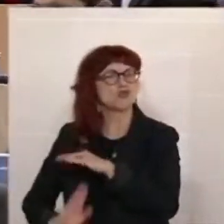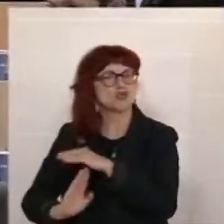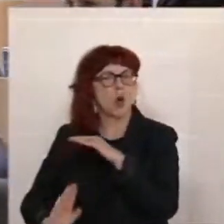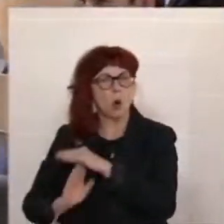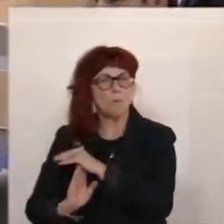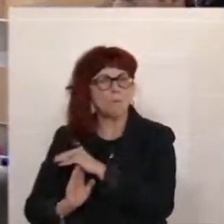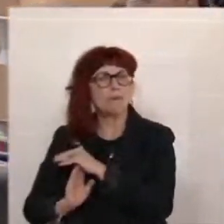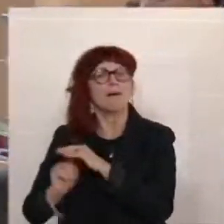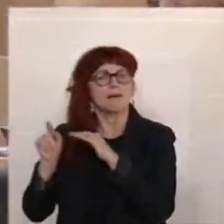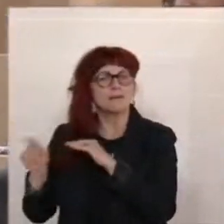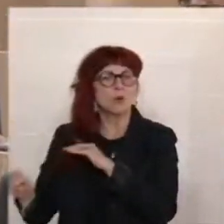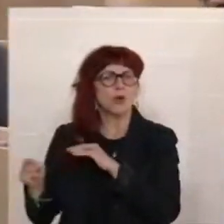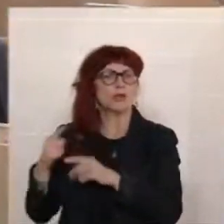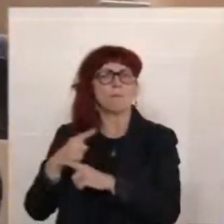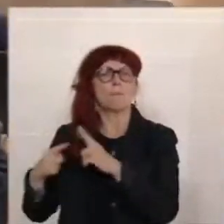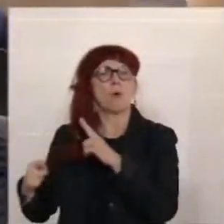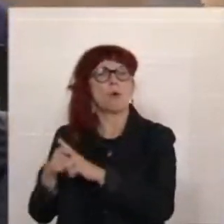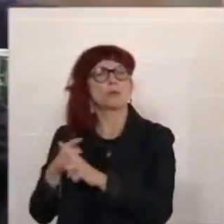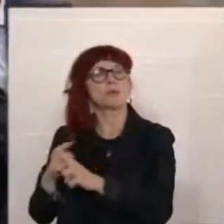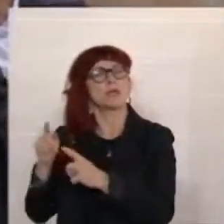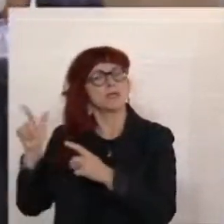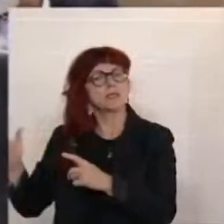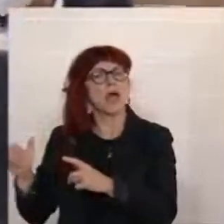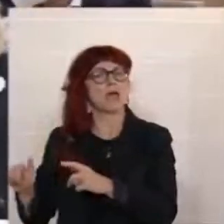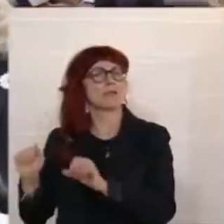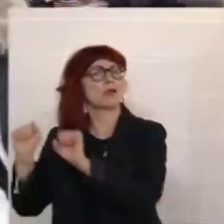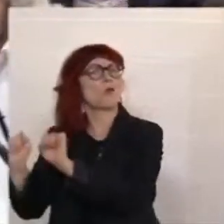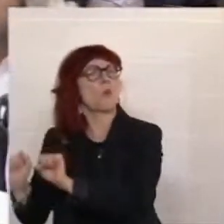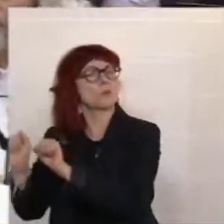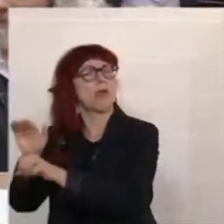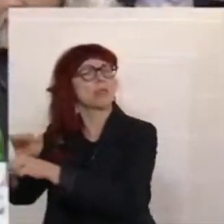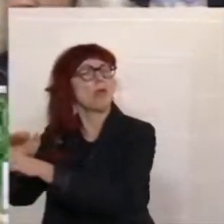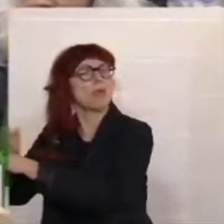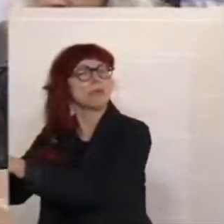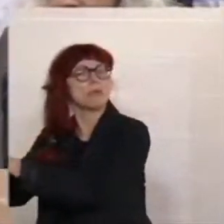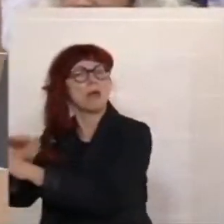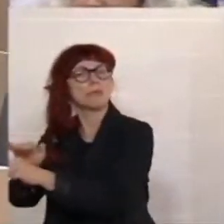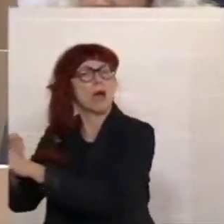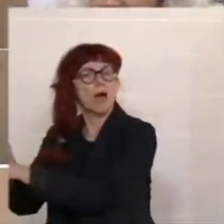Krisen, die wir haben, machen Sie weiter Kreativpolitik.